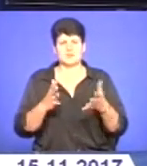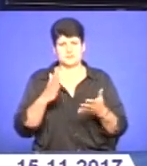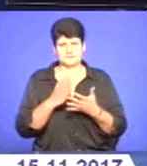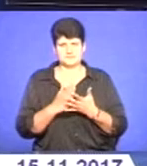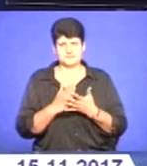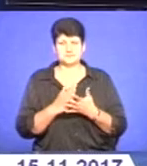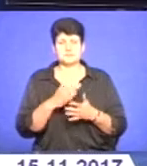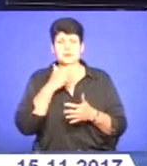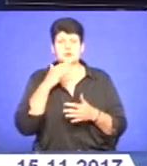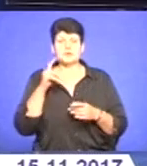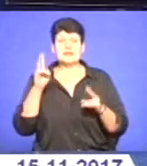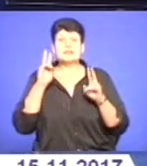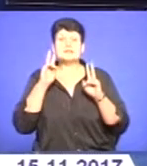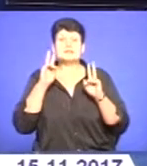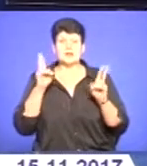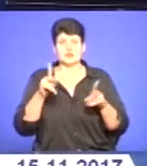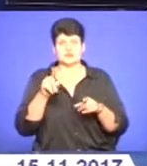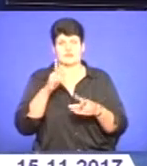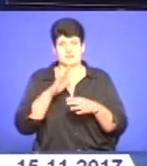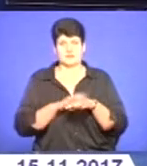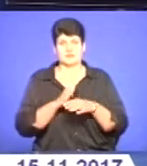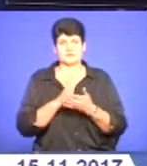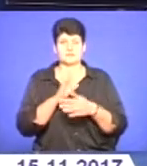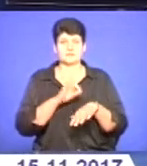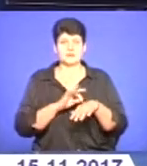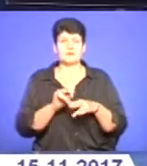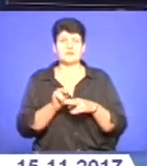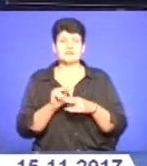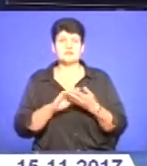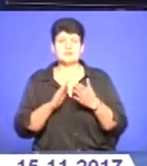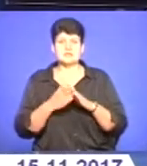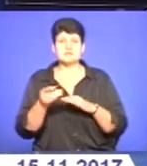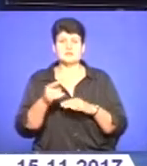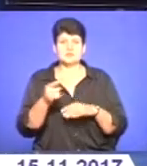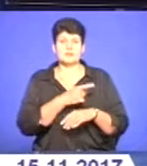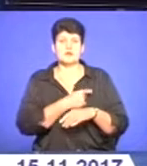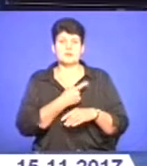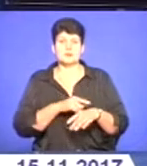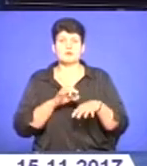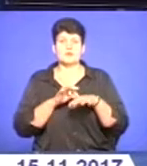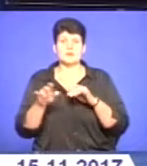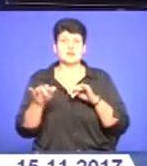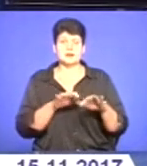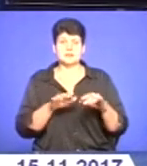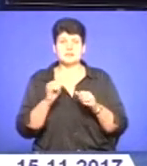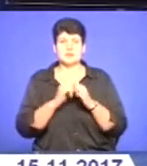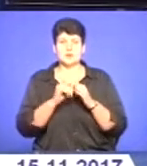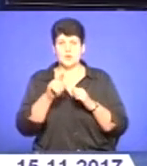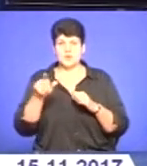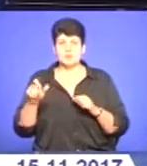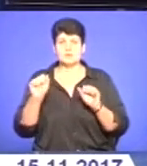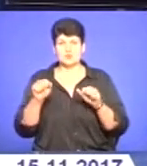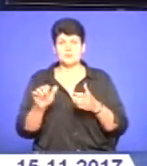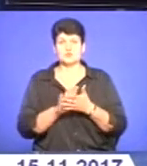Адже чимало людей навіть не здогадується про свій недух. Аби виправити ситуацію, тернопільські медики провели акцію, де кожен охочий міг